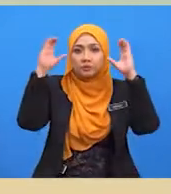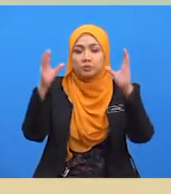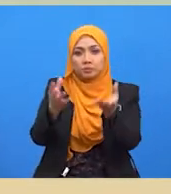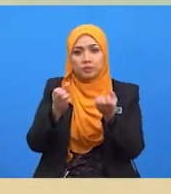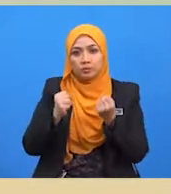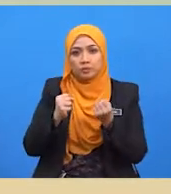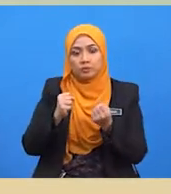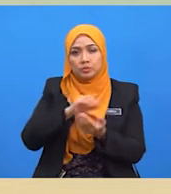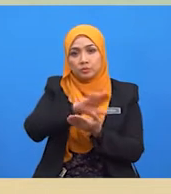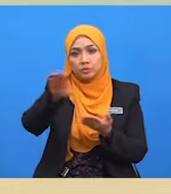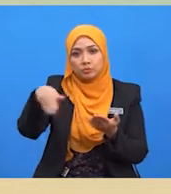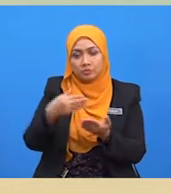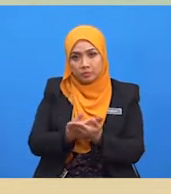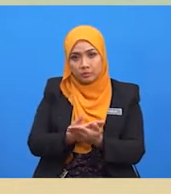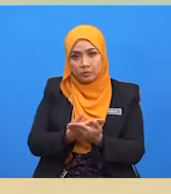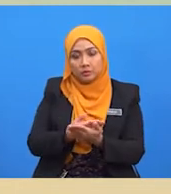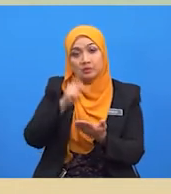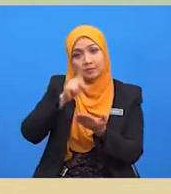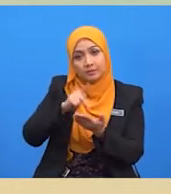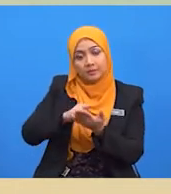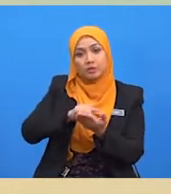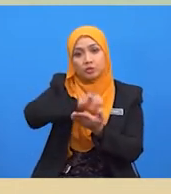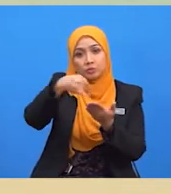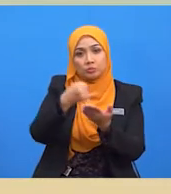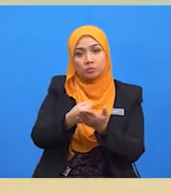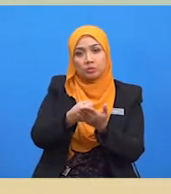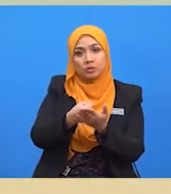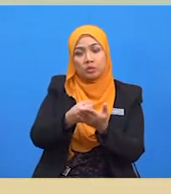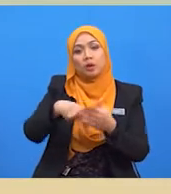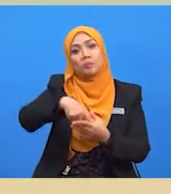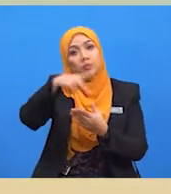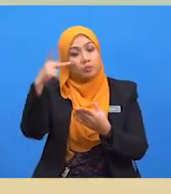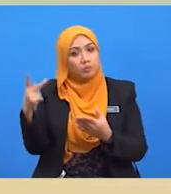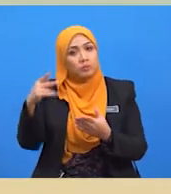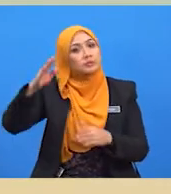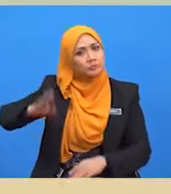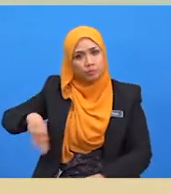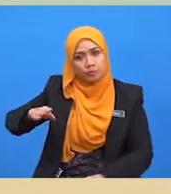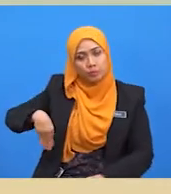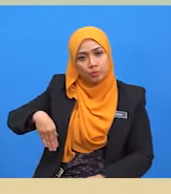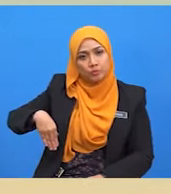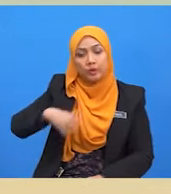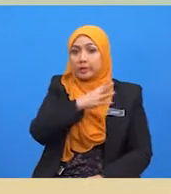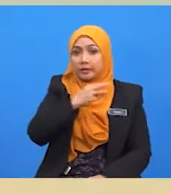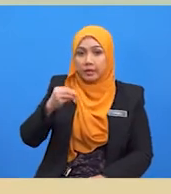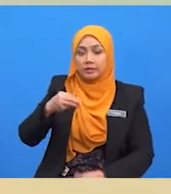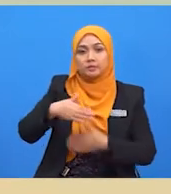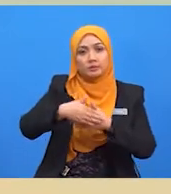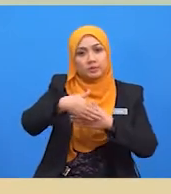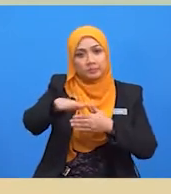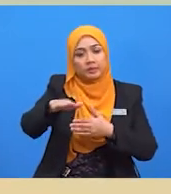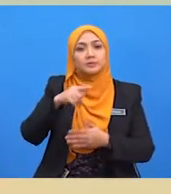cikgu nak pelajar-pelajar hitung. jumlah hasil pengeluar sebelum dan